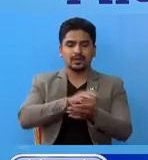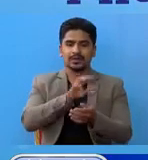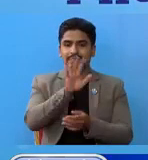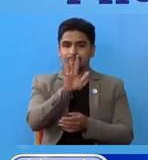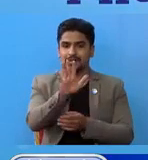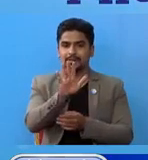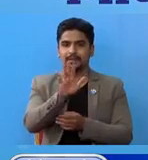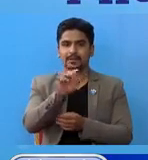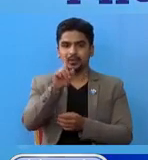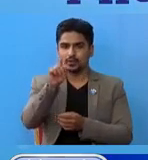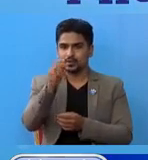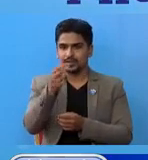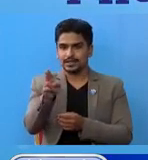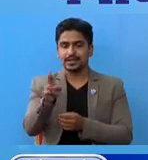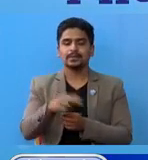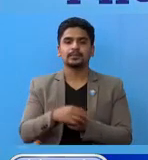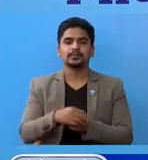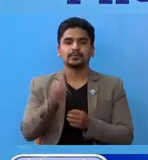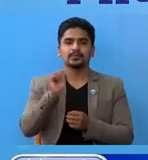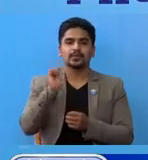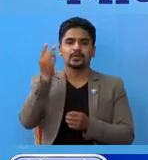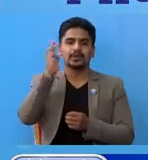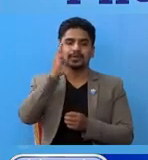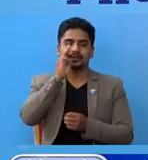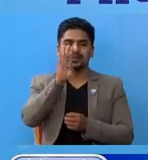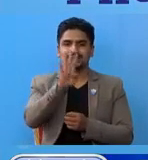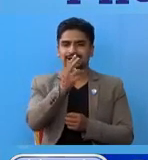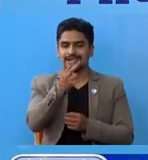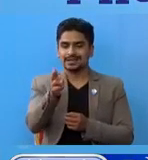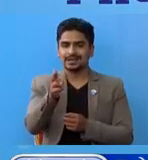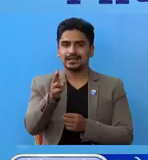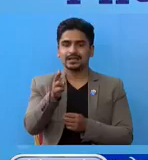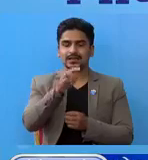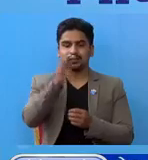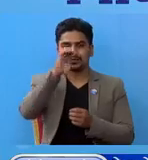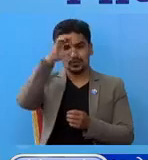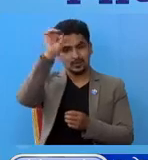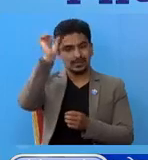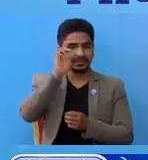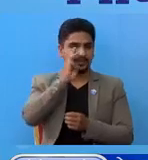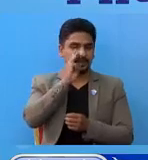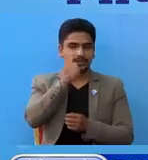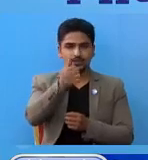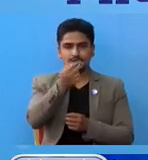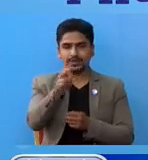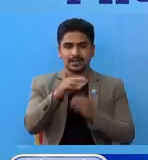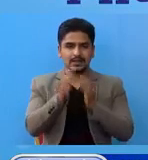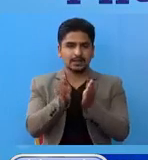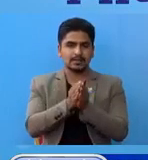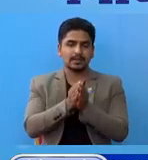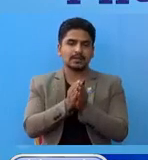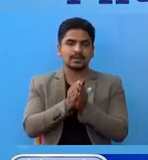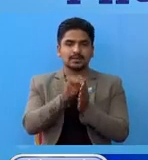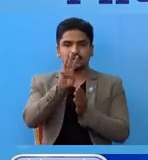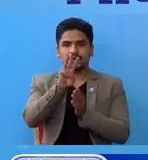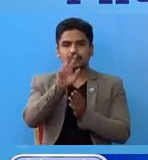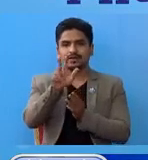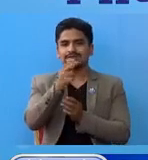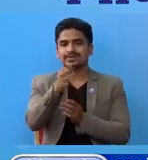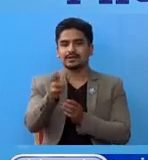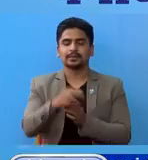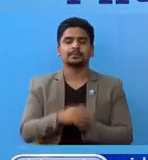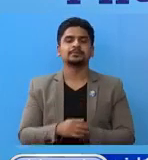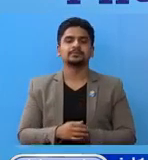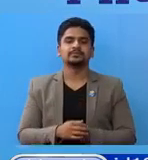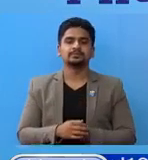मां 10 जना, कणाली प्रदेश मां 4 जना, रशुदूर पस्टिम प्रदेश मां 6 जना गरी जम्मां 38 जना